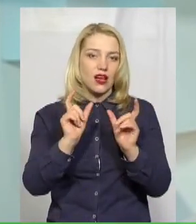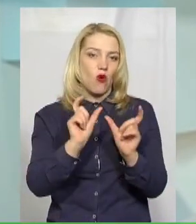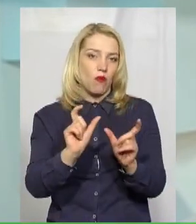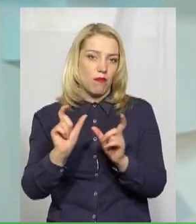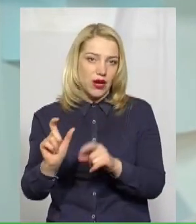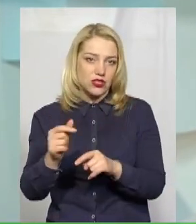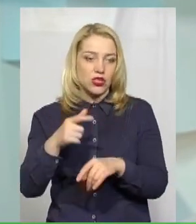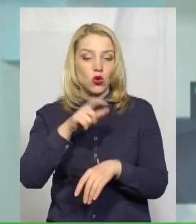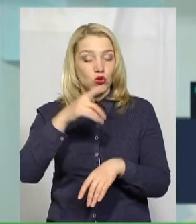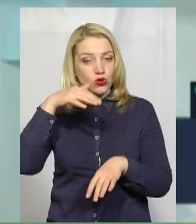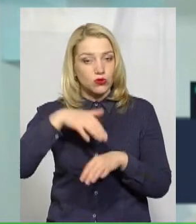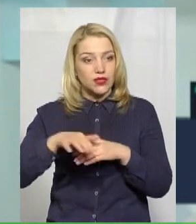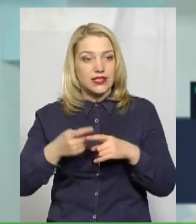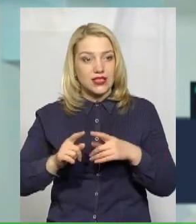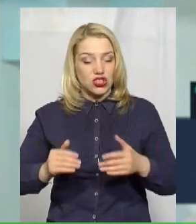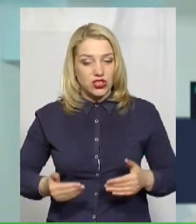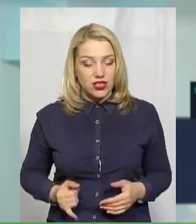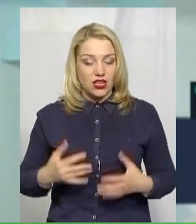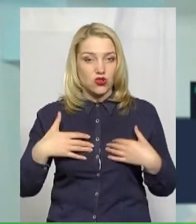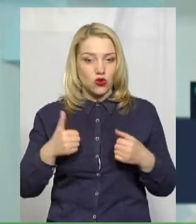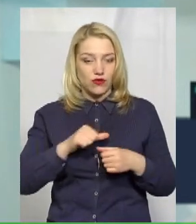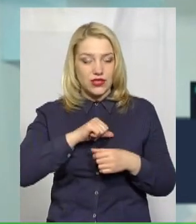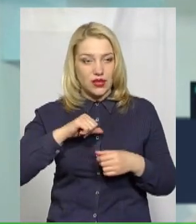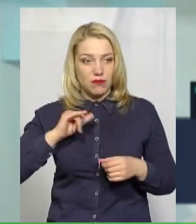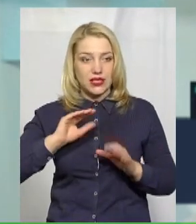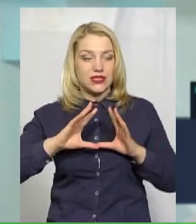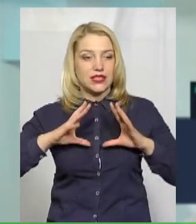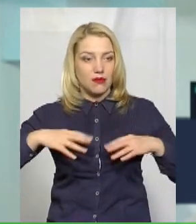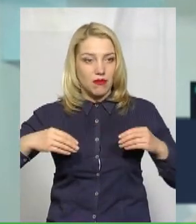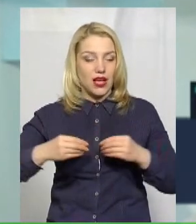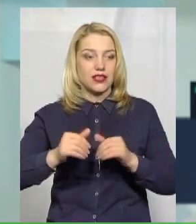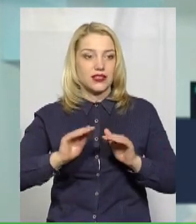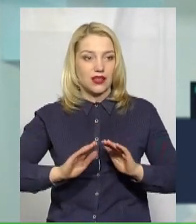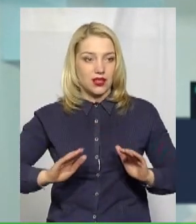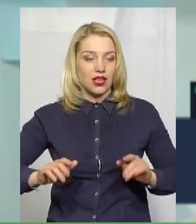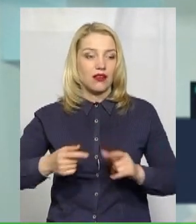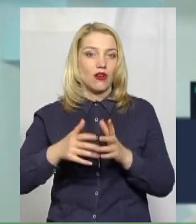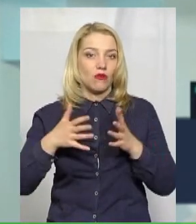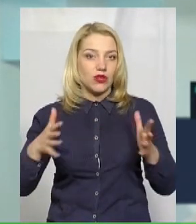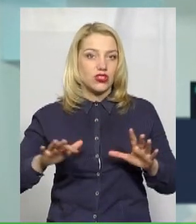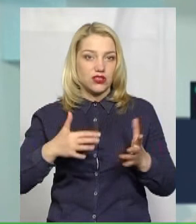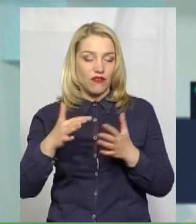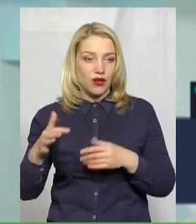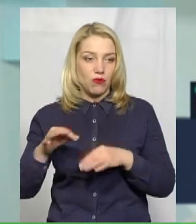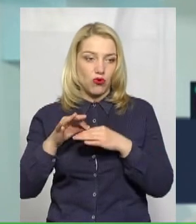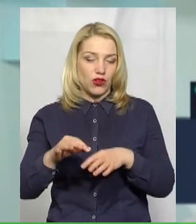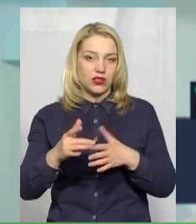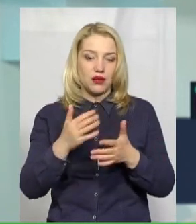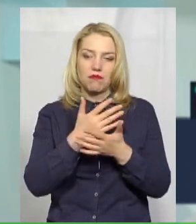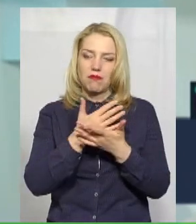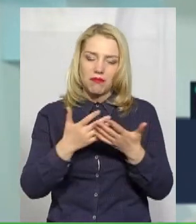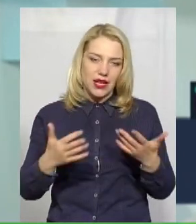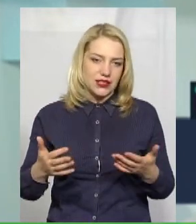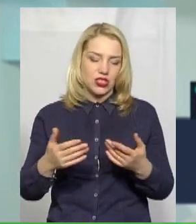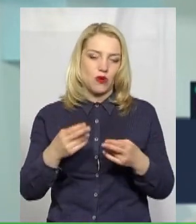життя і здоров'я яких самих, так і їхніх сімей, дітей. Тобто, в більшості випадків проведено, можна сказати, безліч профілактичний